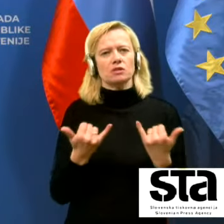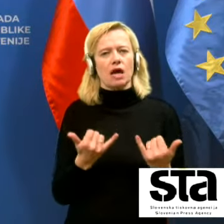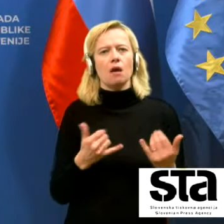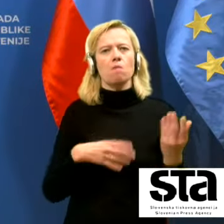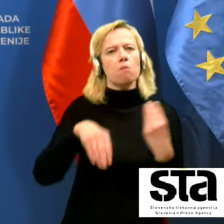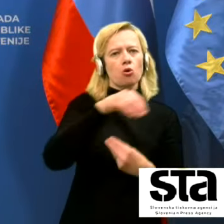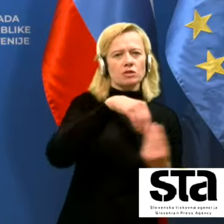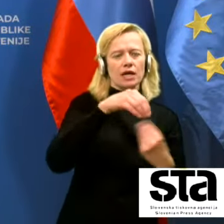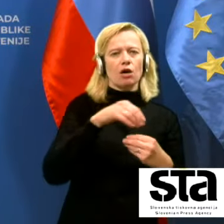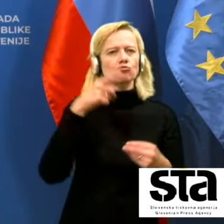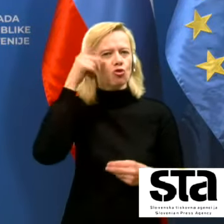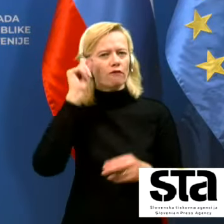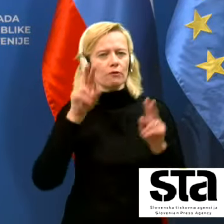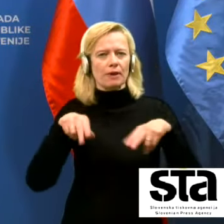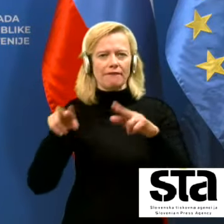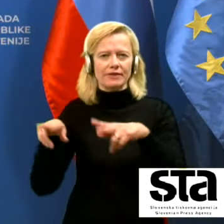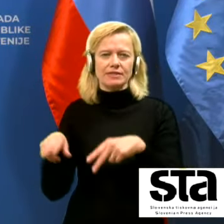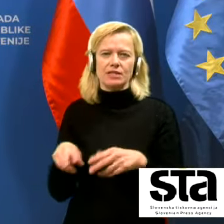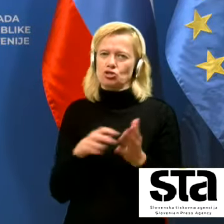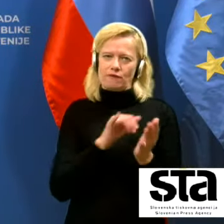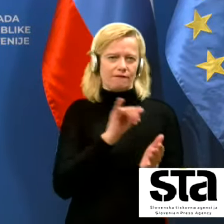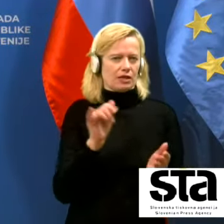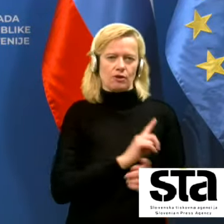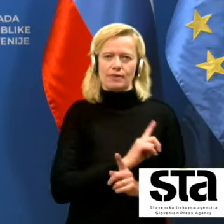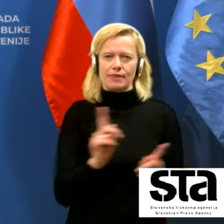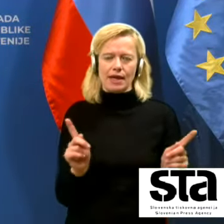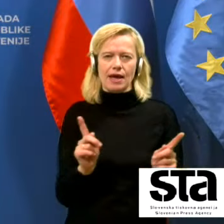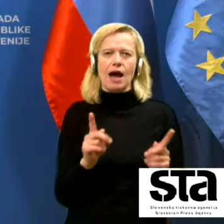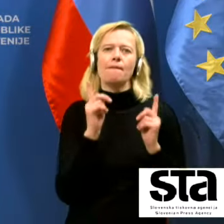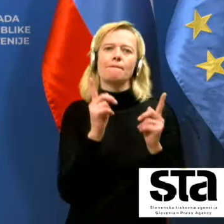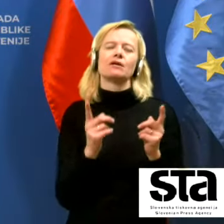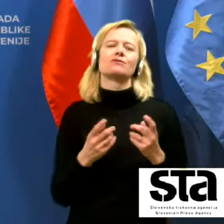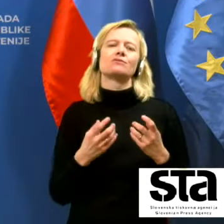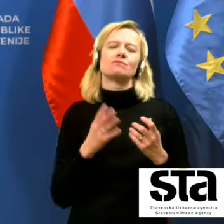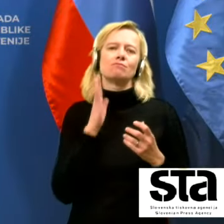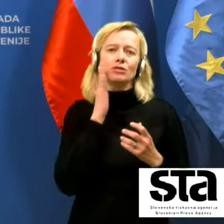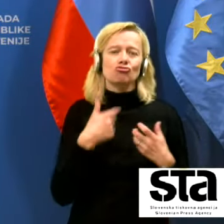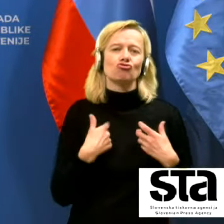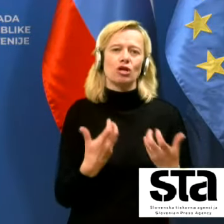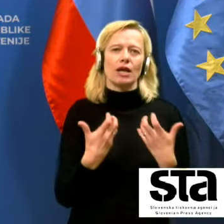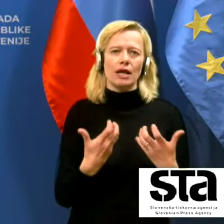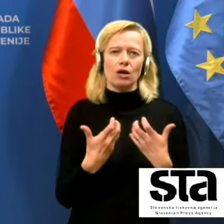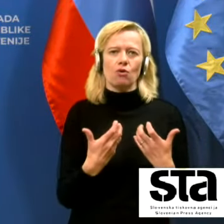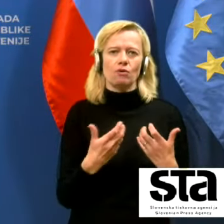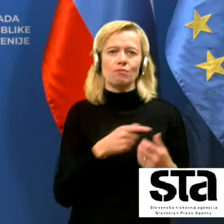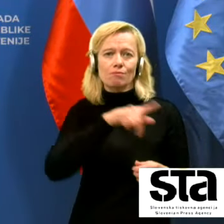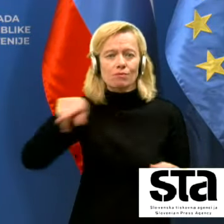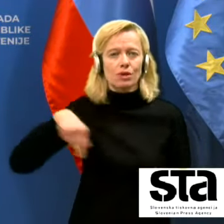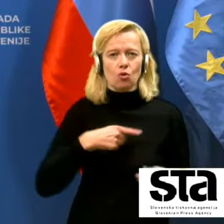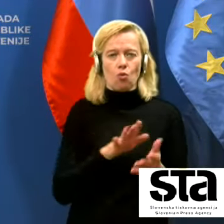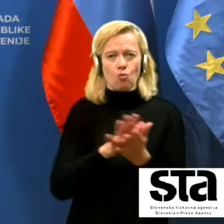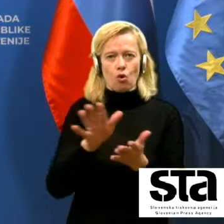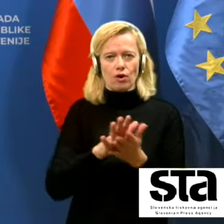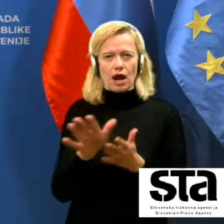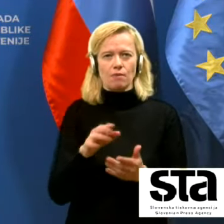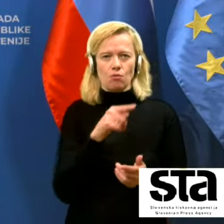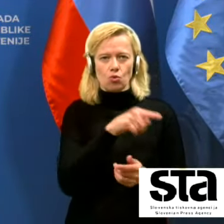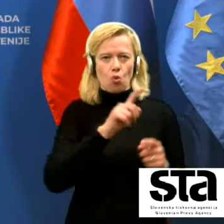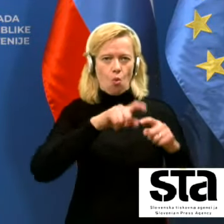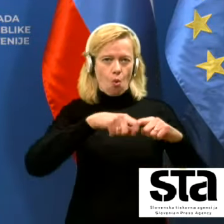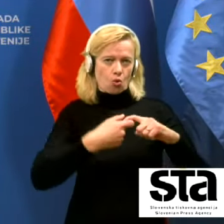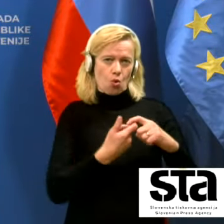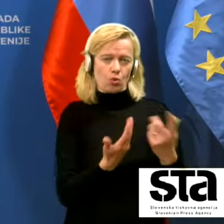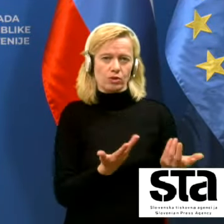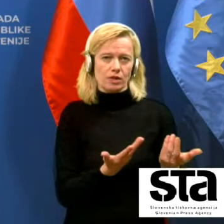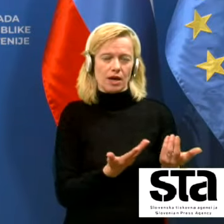Apsolutno ne. Še vedno bi pa res iskreno želel, da uporabljamo to orodje, ker je